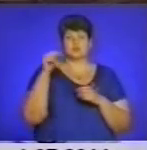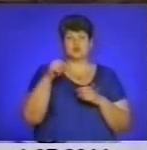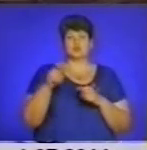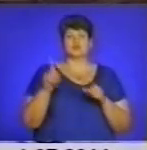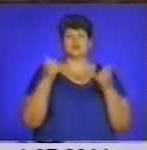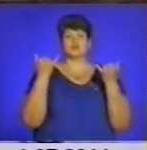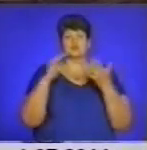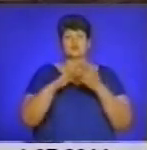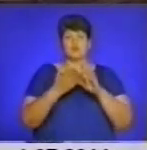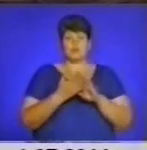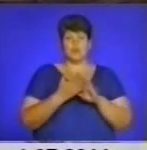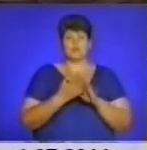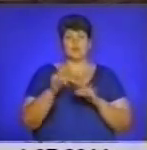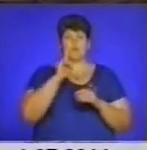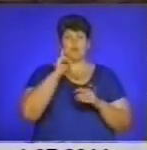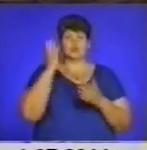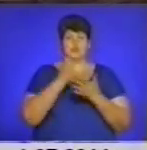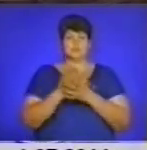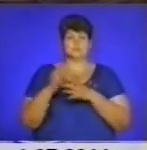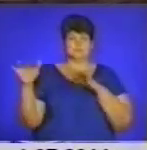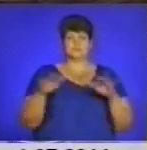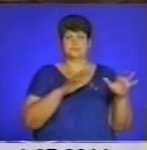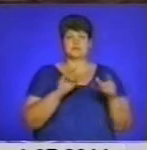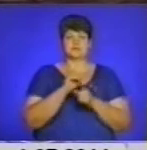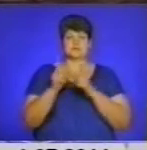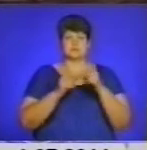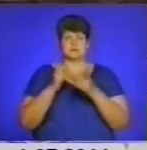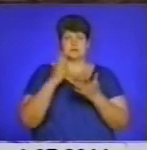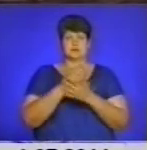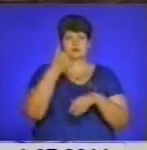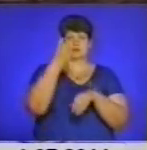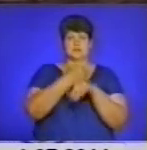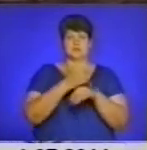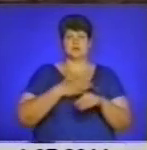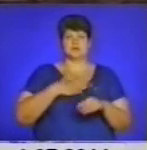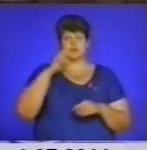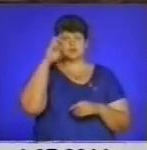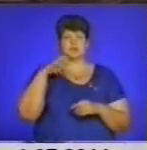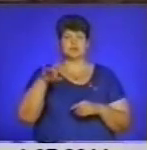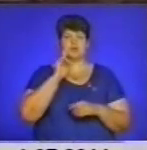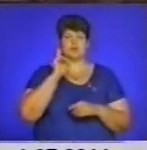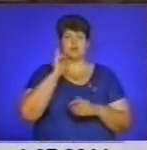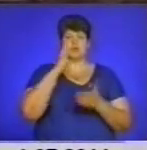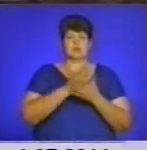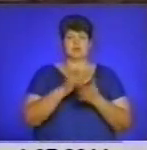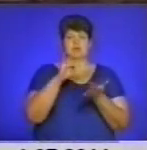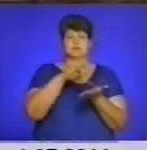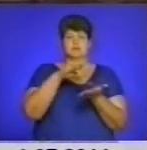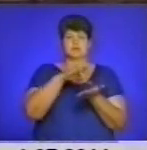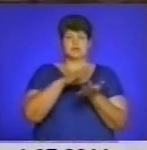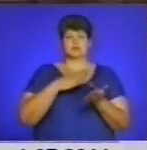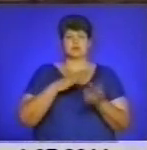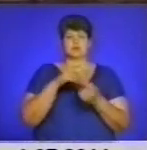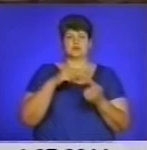умовах молодь стала рушієм змін, молодь стала стержнем нашої держави, стала осередком, на базі якого